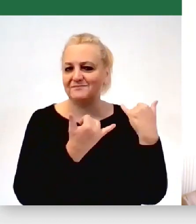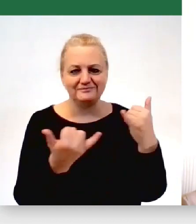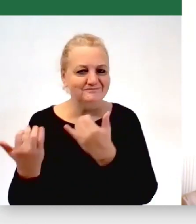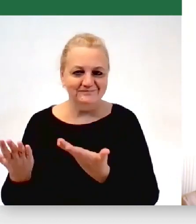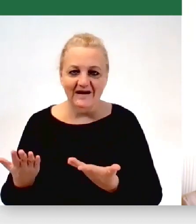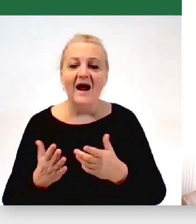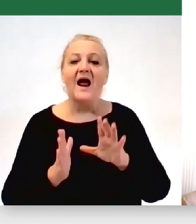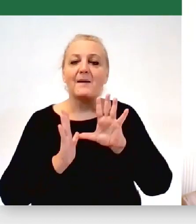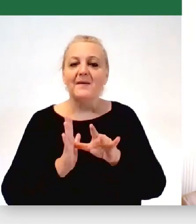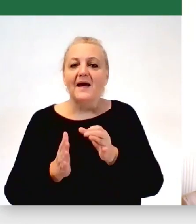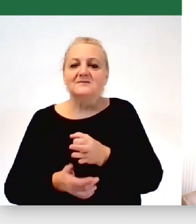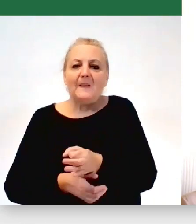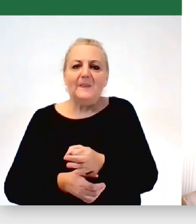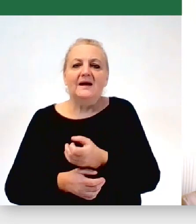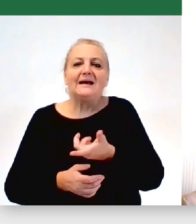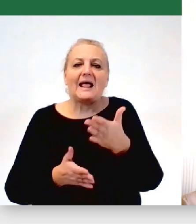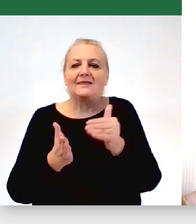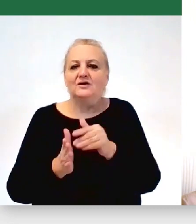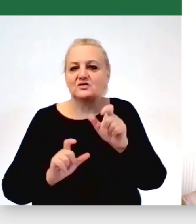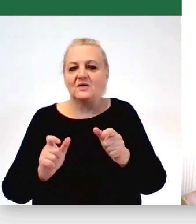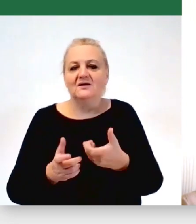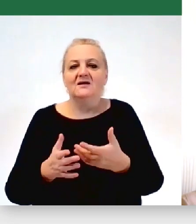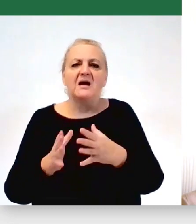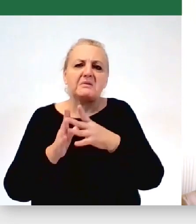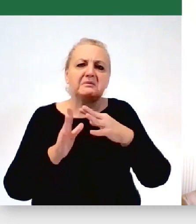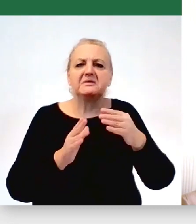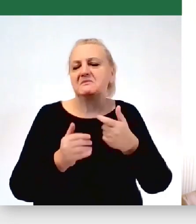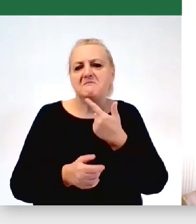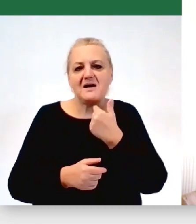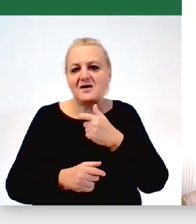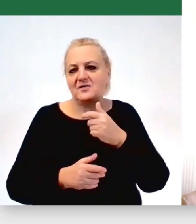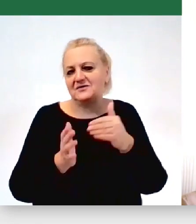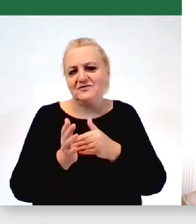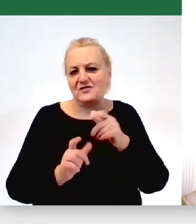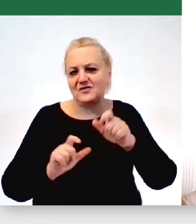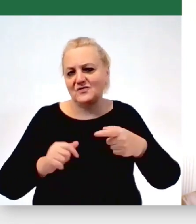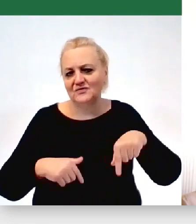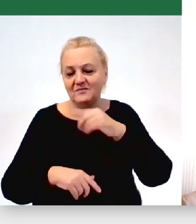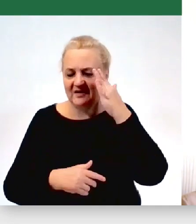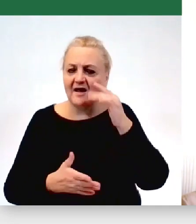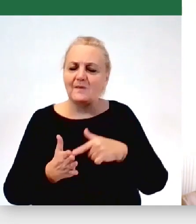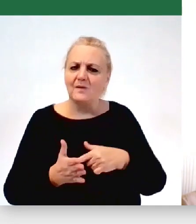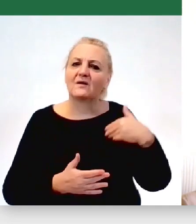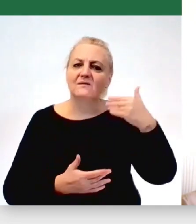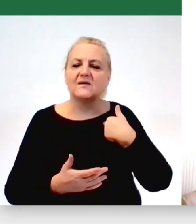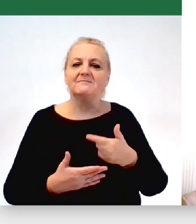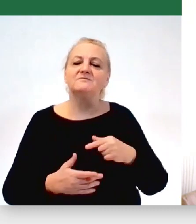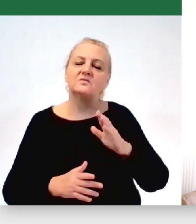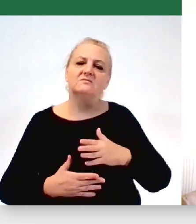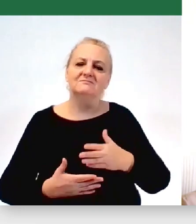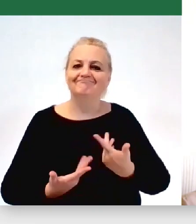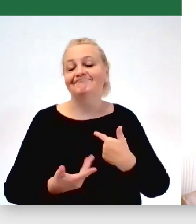miejscowości kilkutysięcznych, czy kilkudziesięciotysięcznych. I trochę ten głos traktuję raczej jako zaproszenie